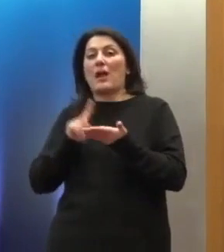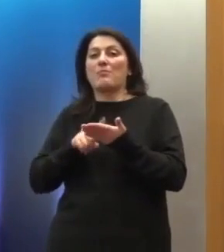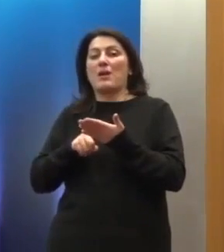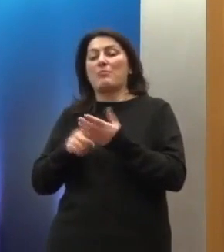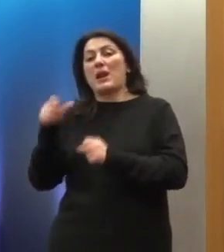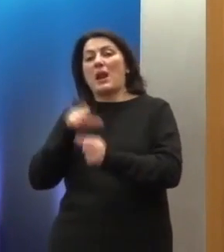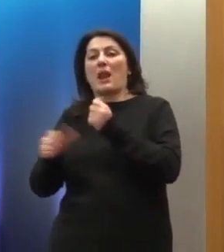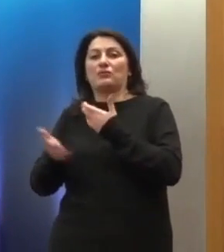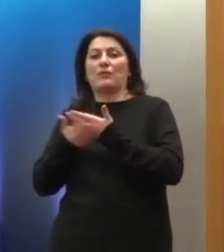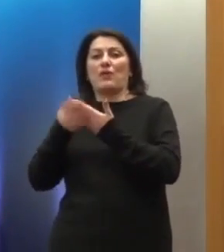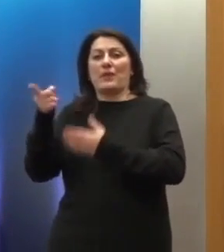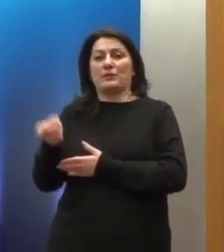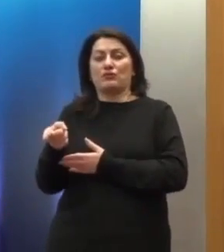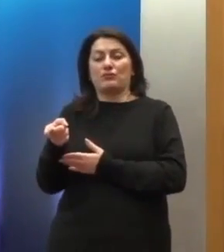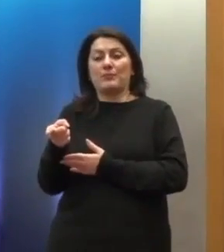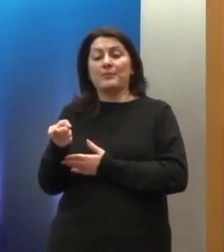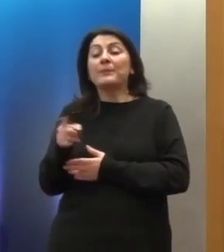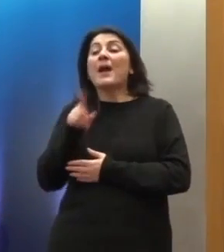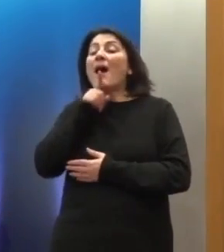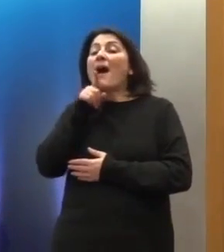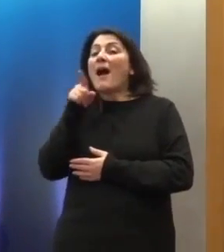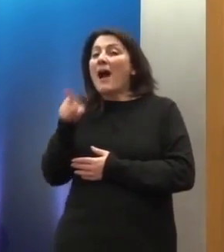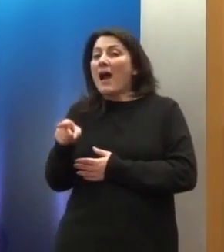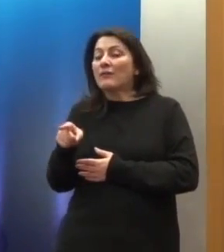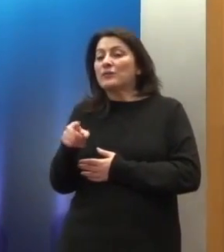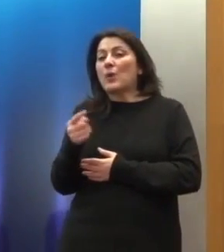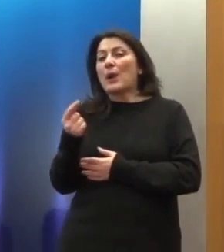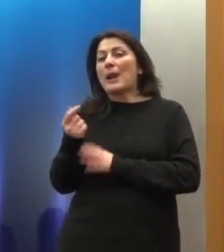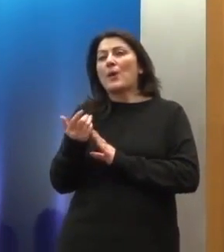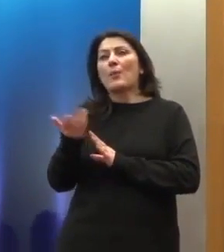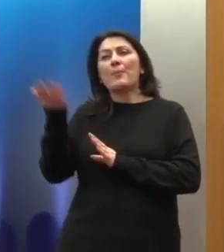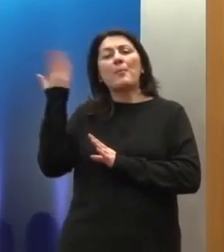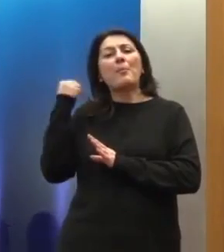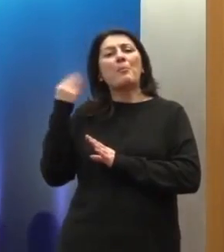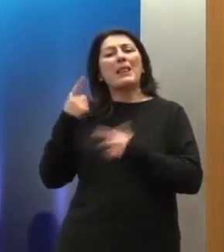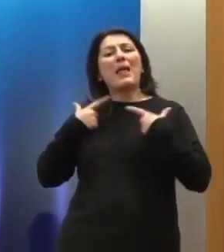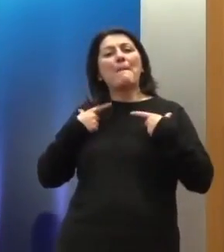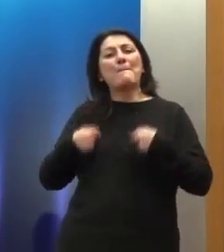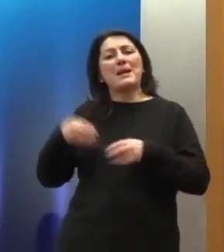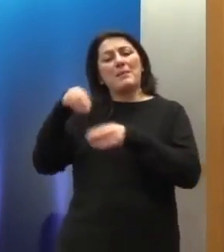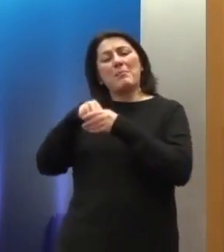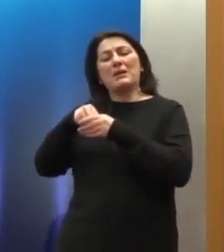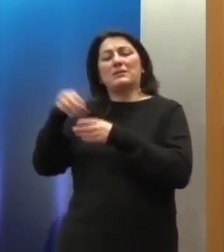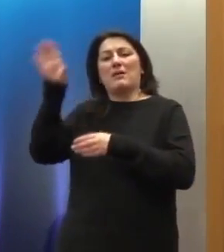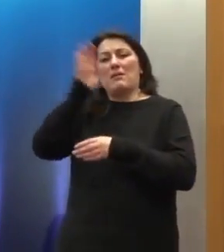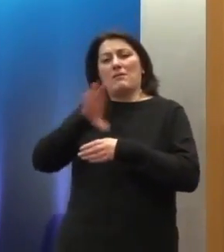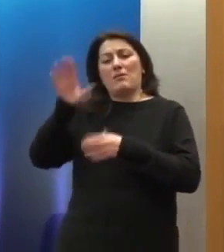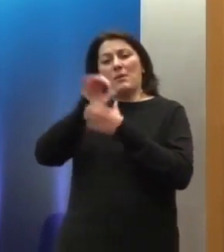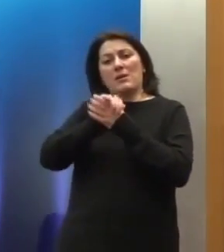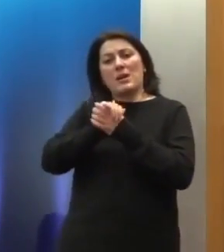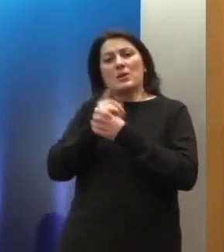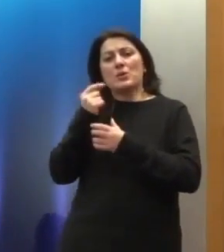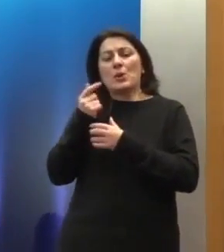αν θέλετε, επιφύλαξη των παλαιών χωρών μελών του Συμβουλίου της Ευρώπης, τις